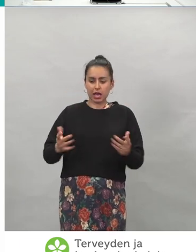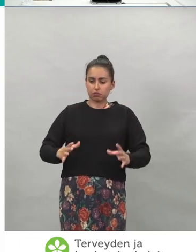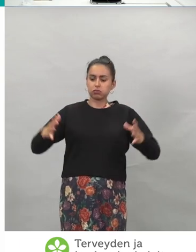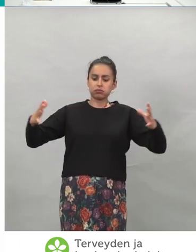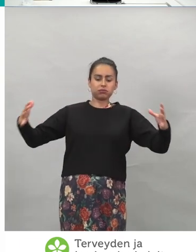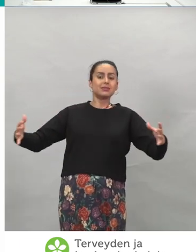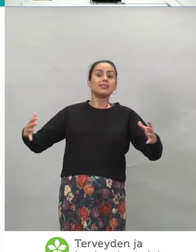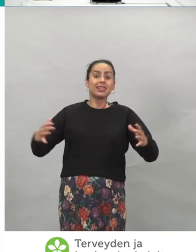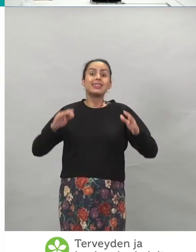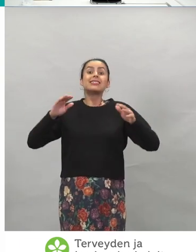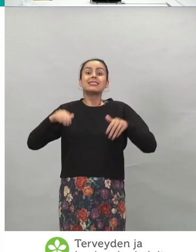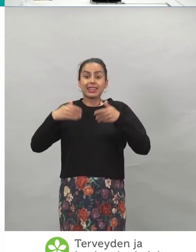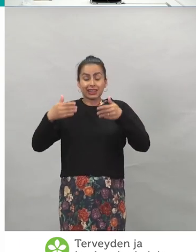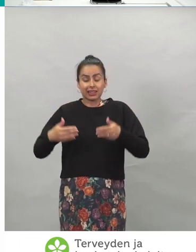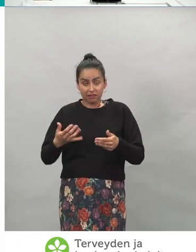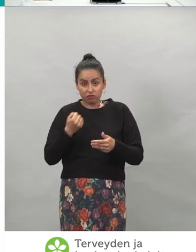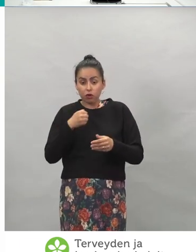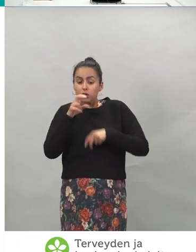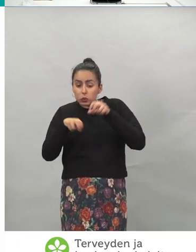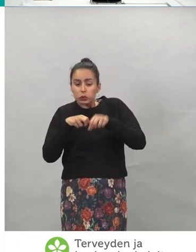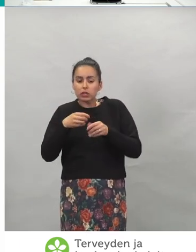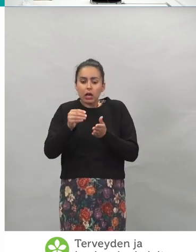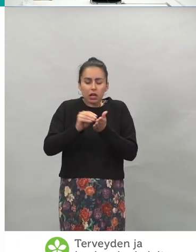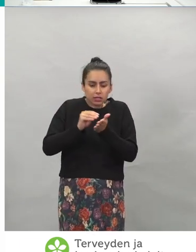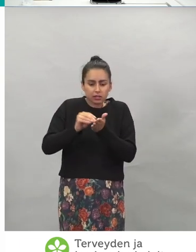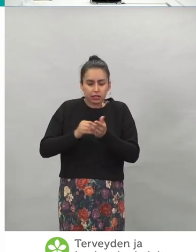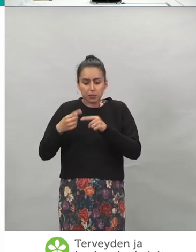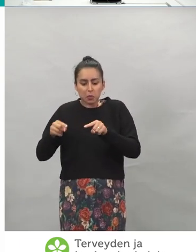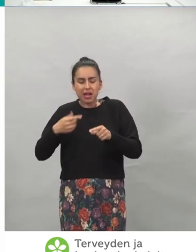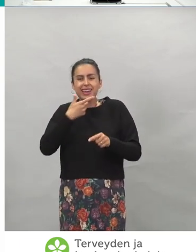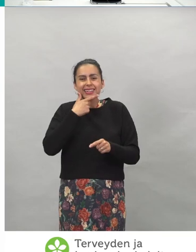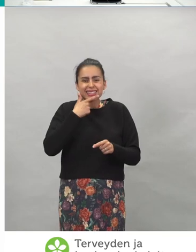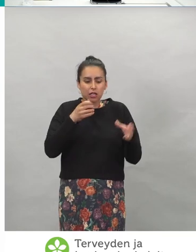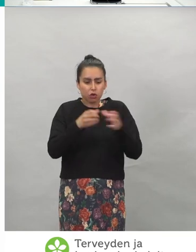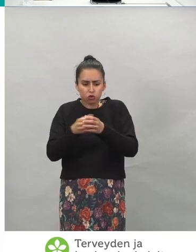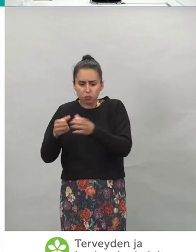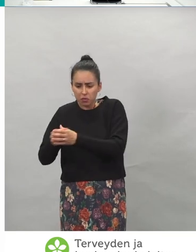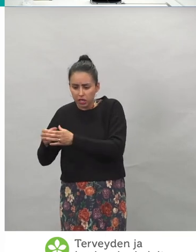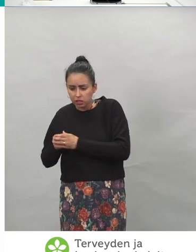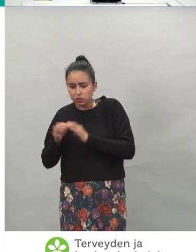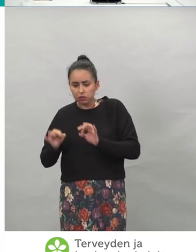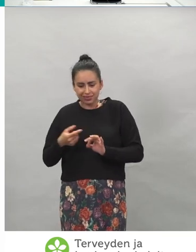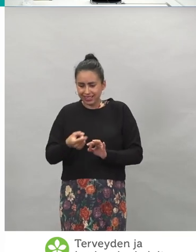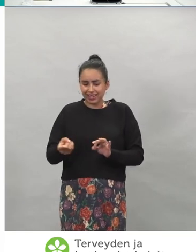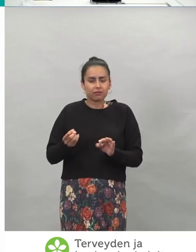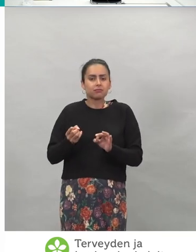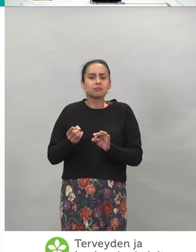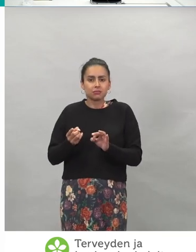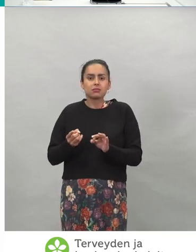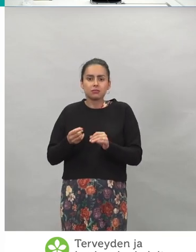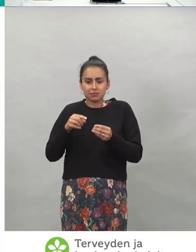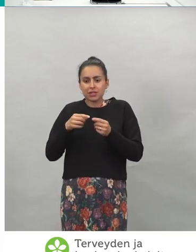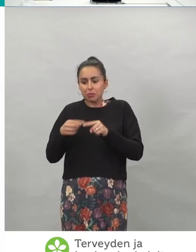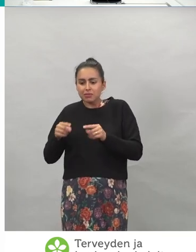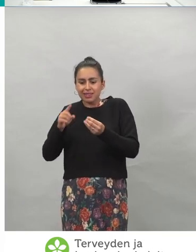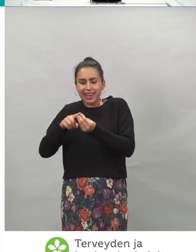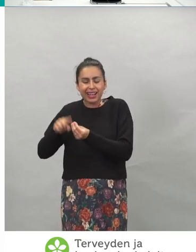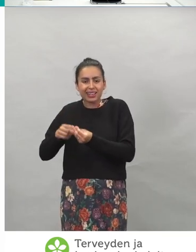voidaan laskea tätäkin ja katsoa sieltä näitä erilaisia riskiryhmiä, joilla on erilaisia lääkkeitä, joita me saadaan Kelan